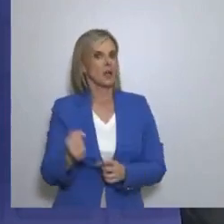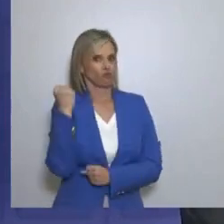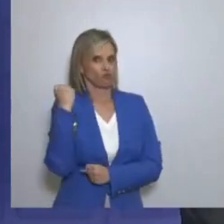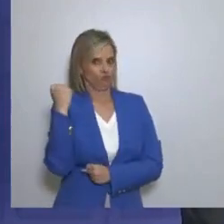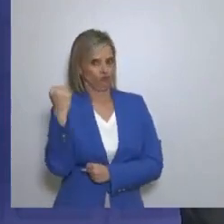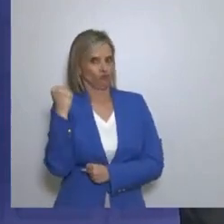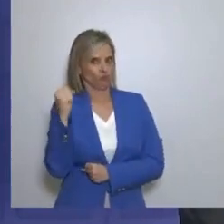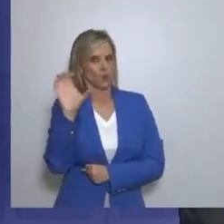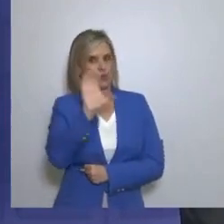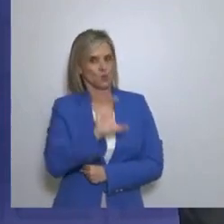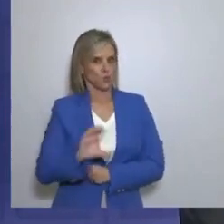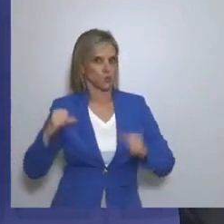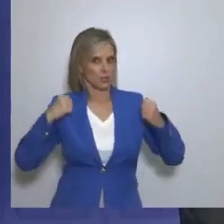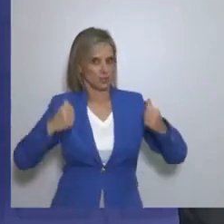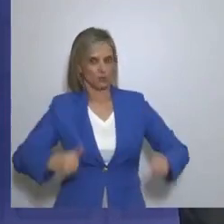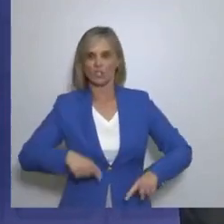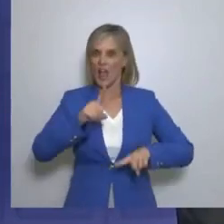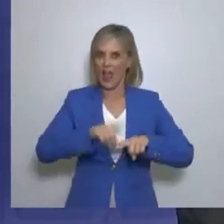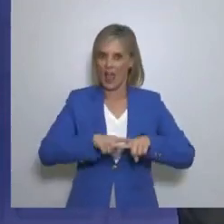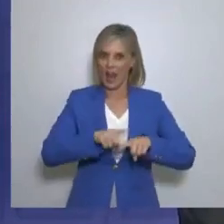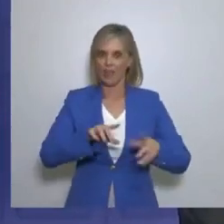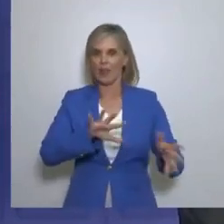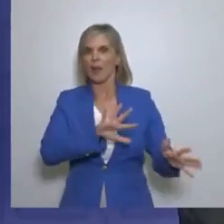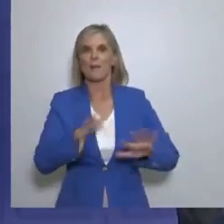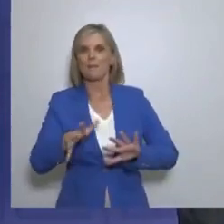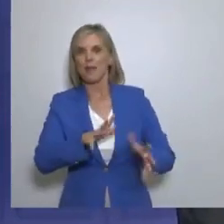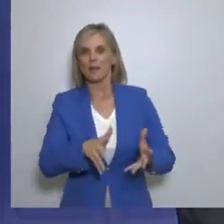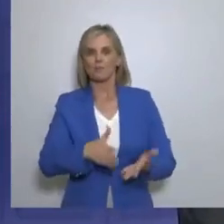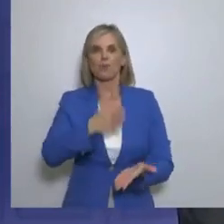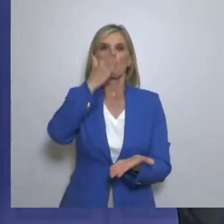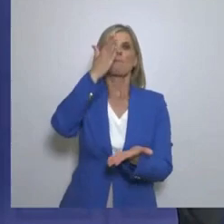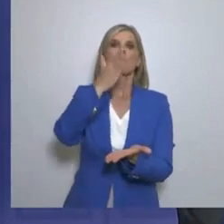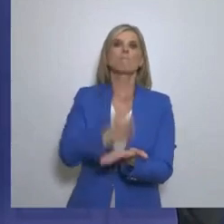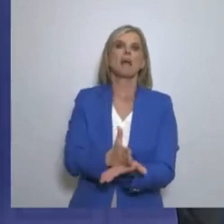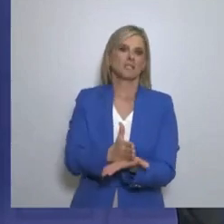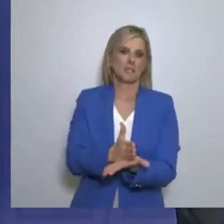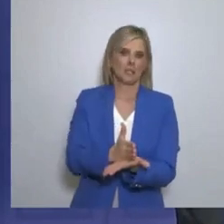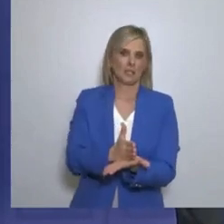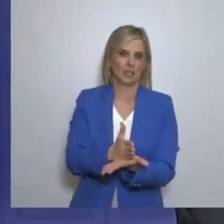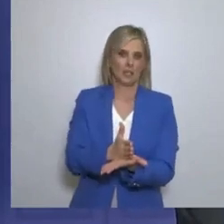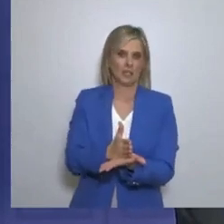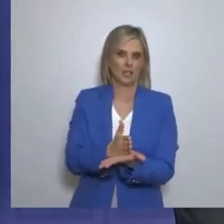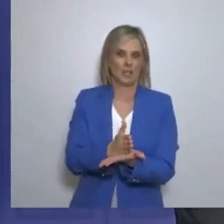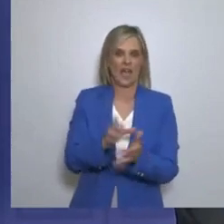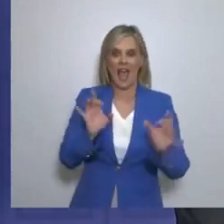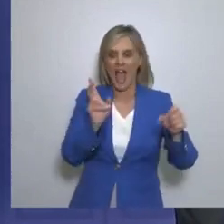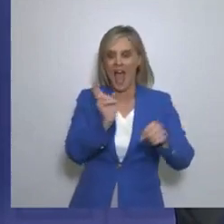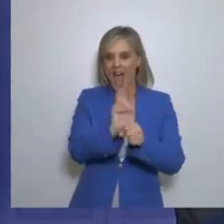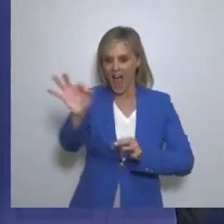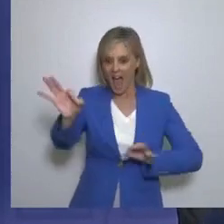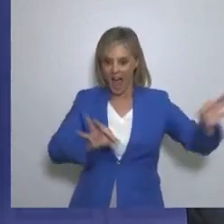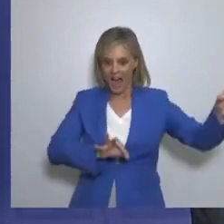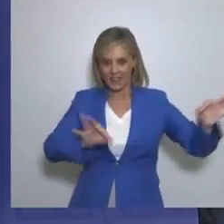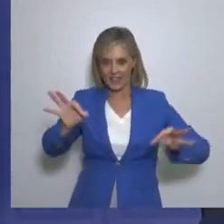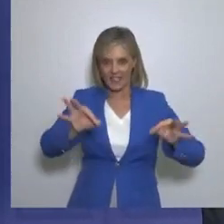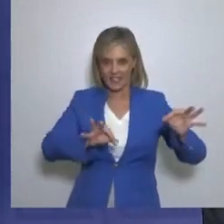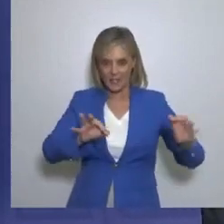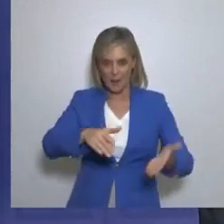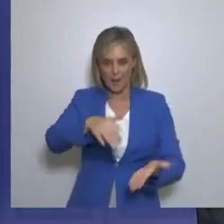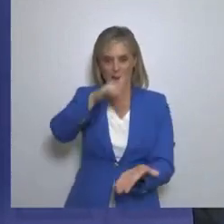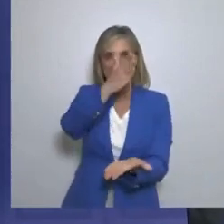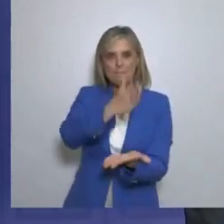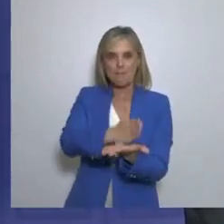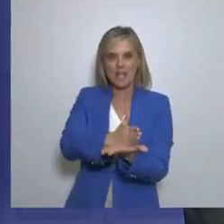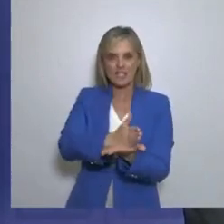Ελλάδα βρίσκεται σήμερα Στη μέση και βλέπει τρεις διαφορετικούς υπήρους Έχει Μια τεράστια